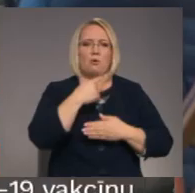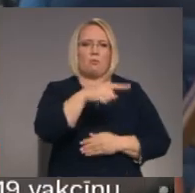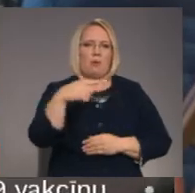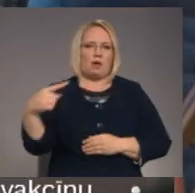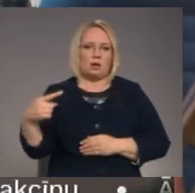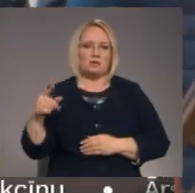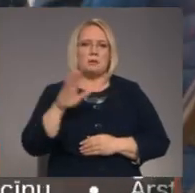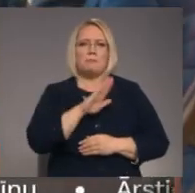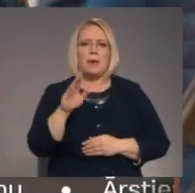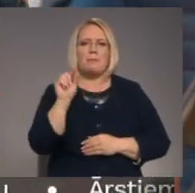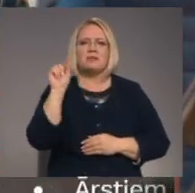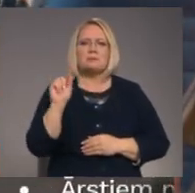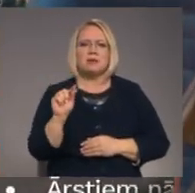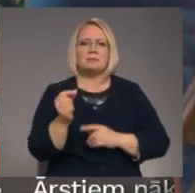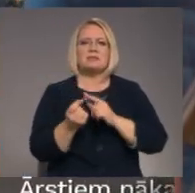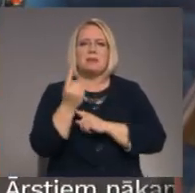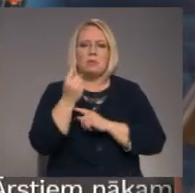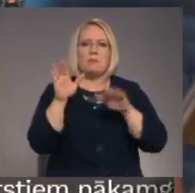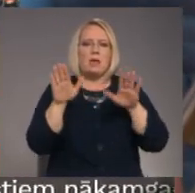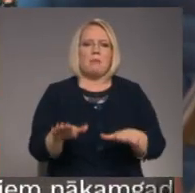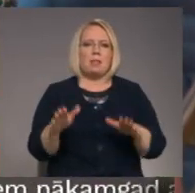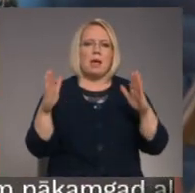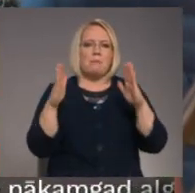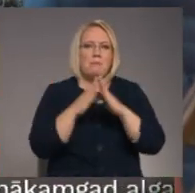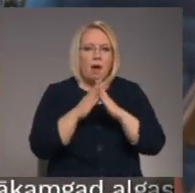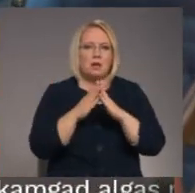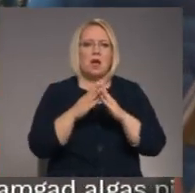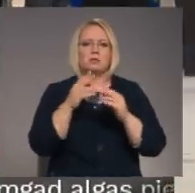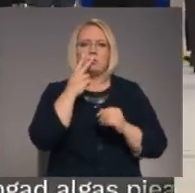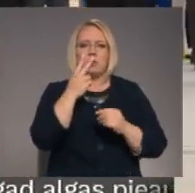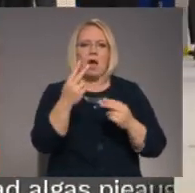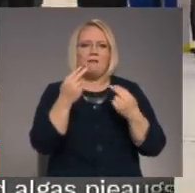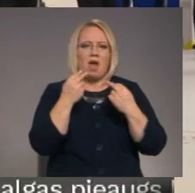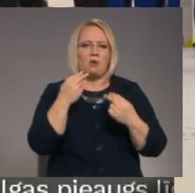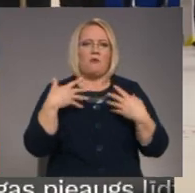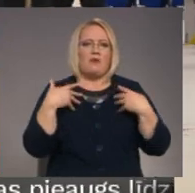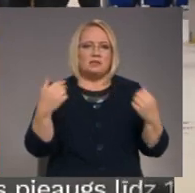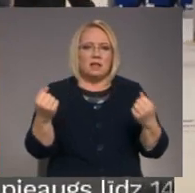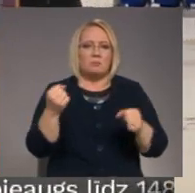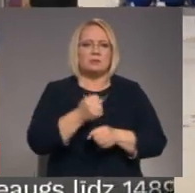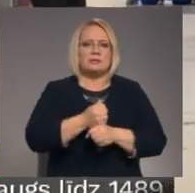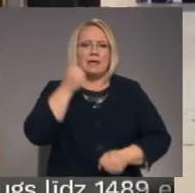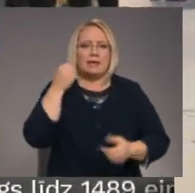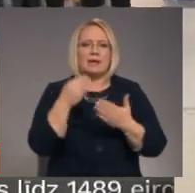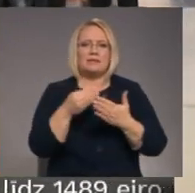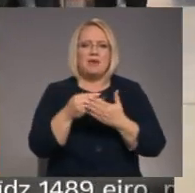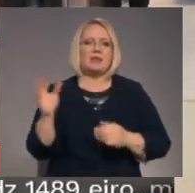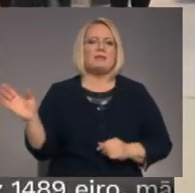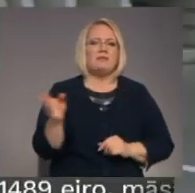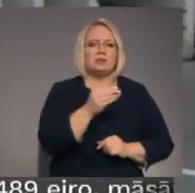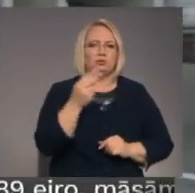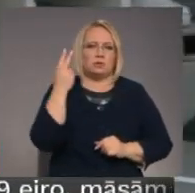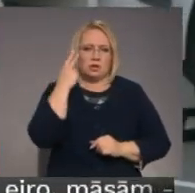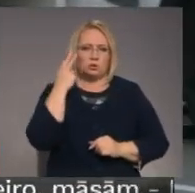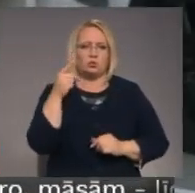vismazākajiem slimības simptomiem palikt mājās un novērot veselību, kā arī stingri izvērtēt visus riskus. Tas nozīmē,